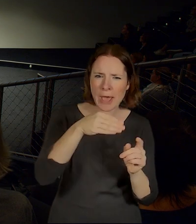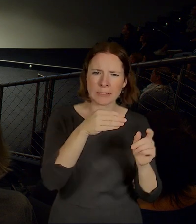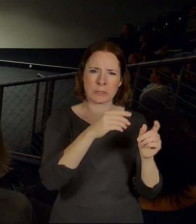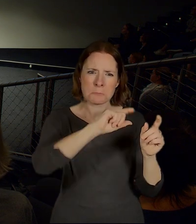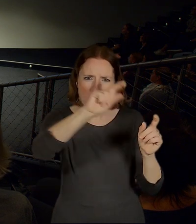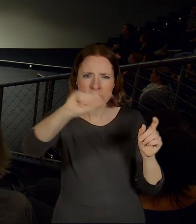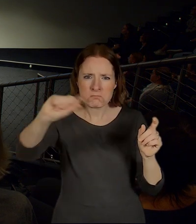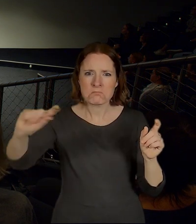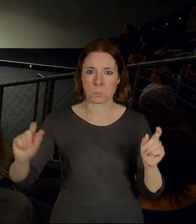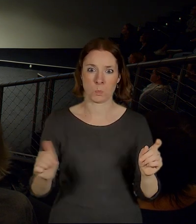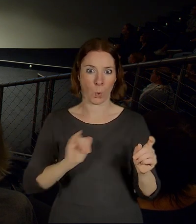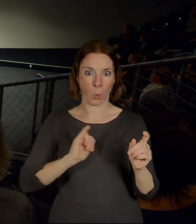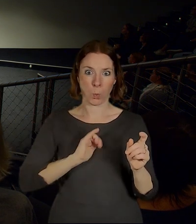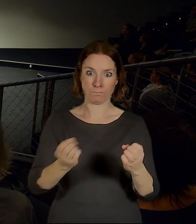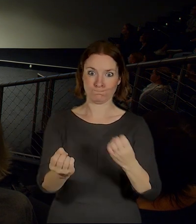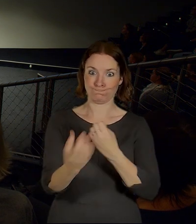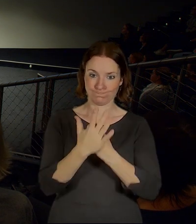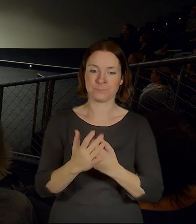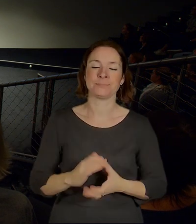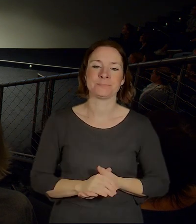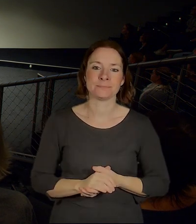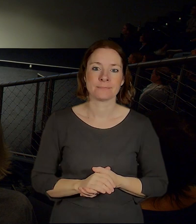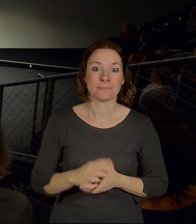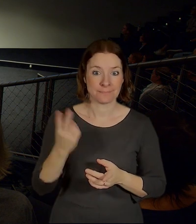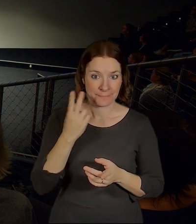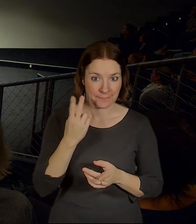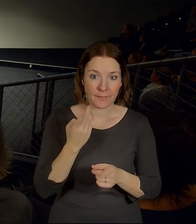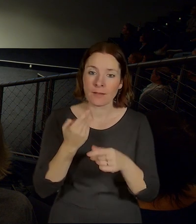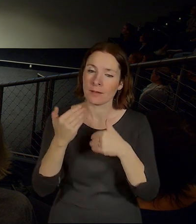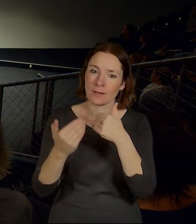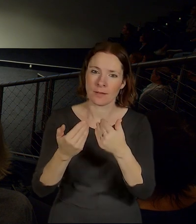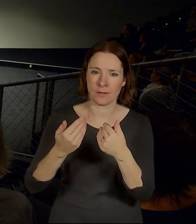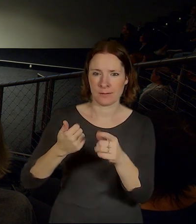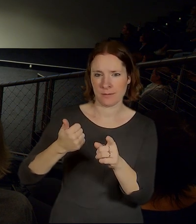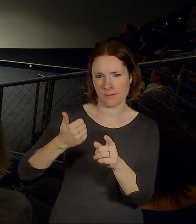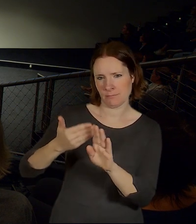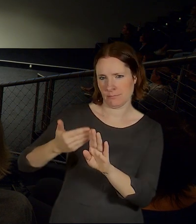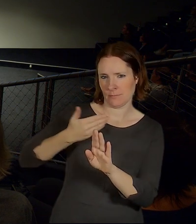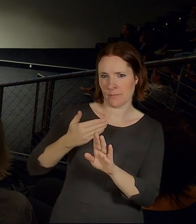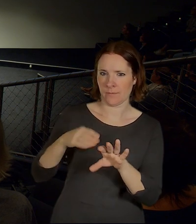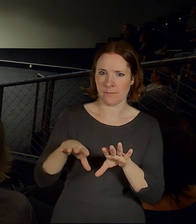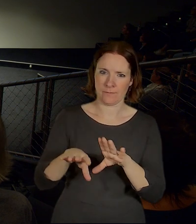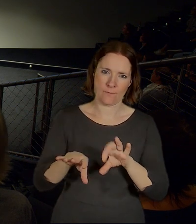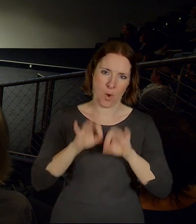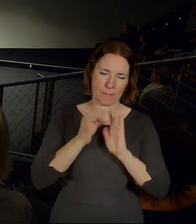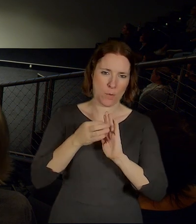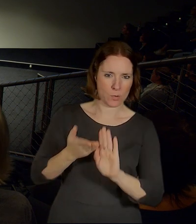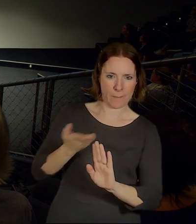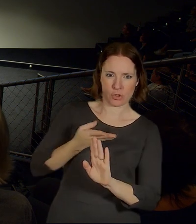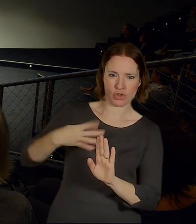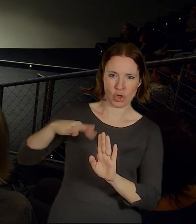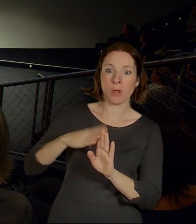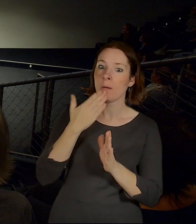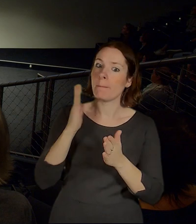zebra. Tak věřte nebo nevěřte, ale nám se podařilo v minulém volebním období se dostat od tohoto k tomuto.